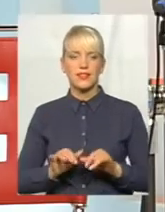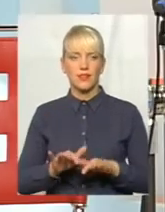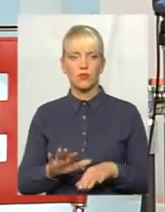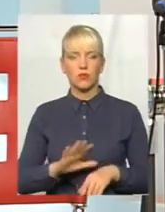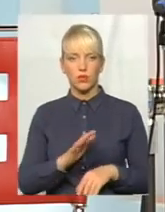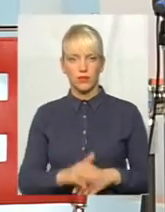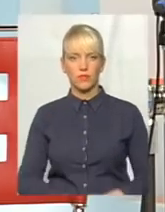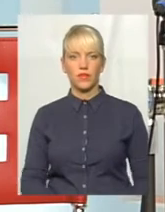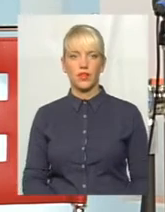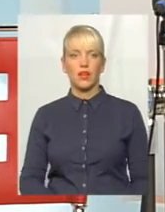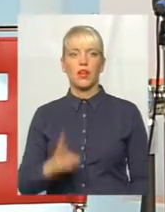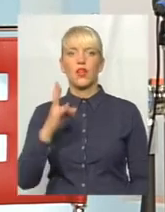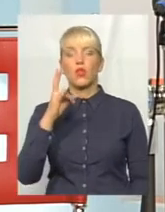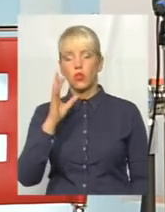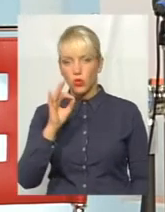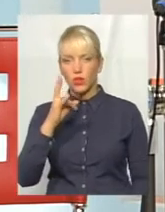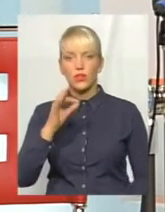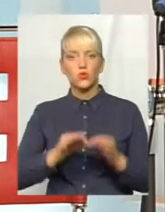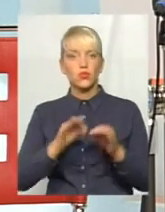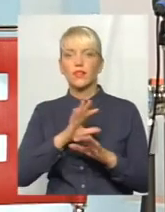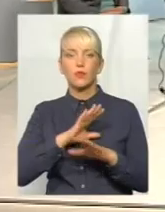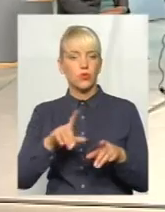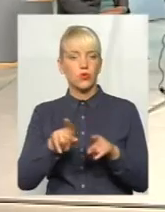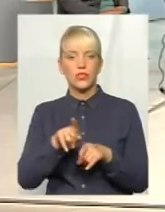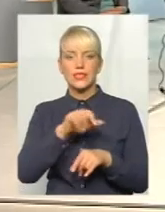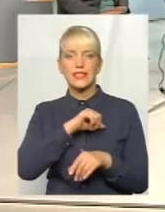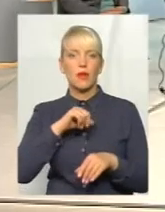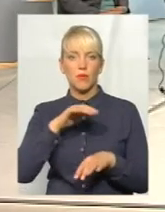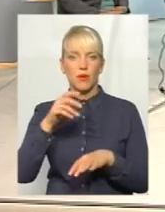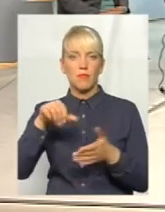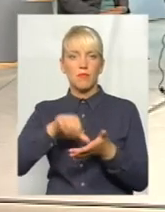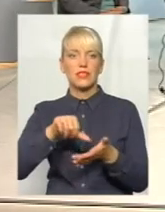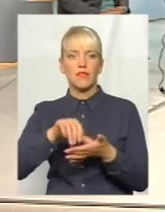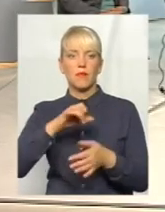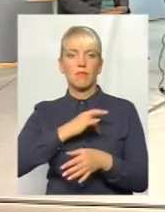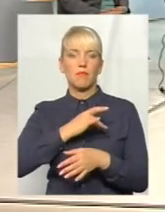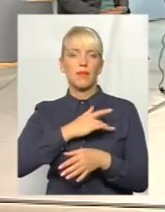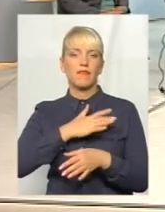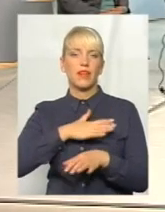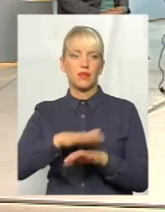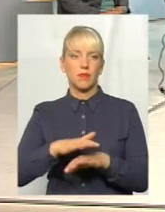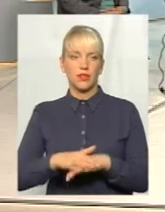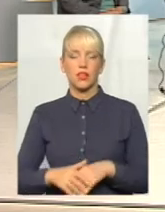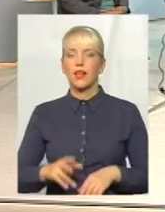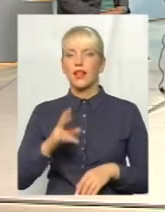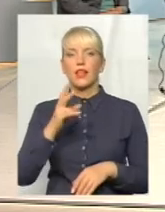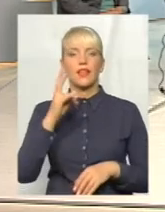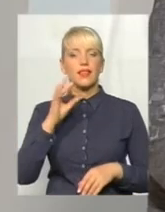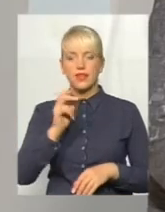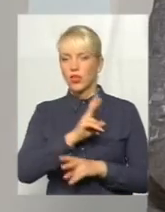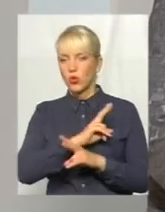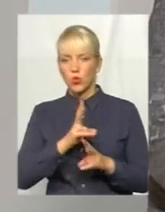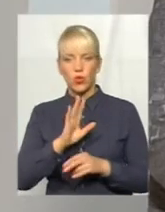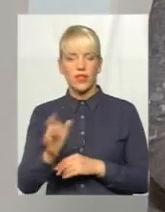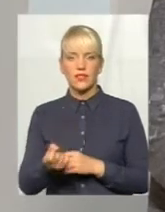й позивача не було на судових засіданнях, так? Не було. Представники Приватбанку ні разу не являлися в